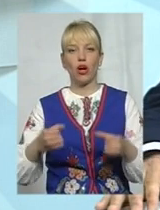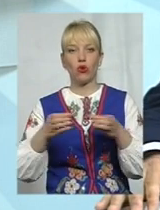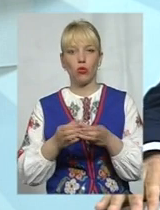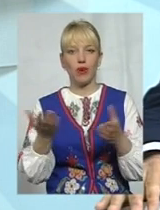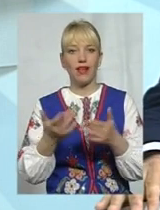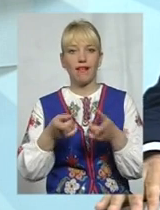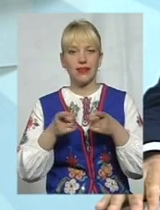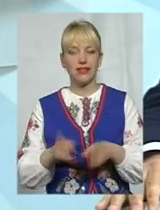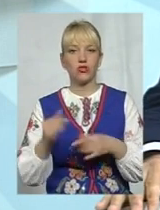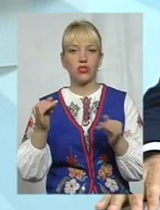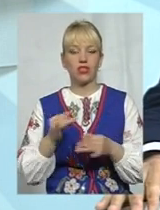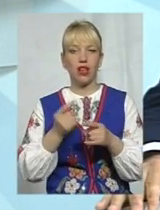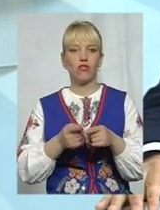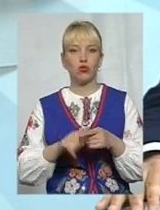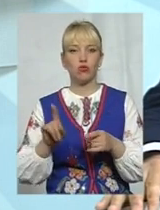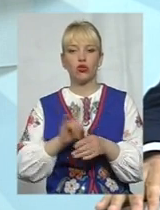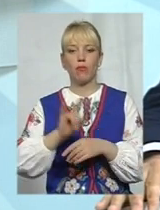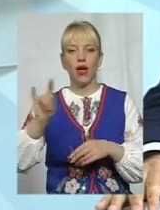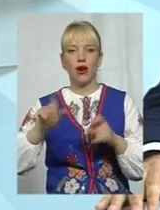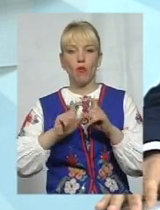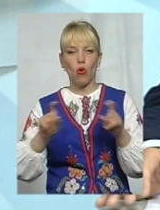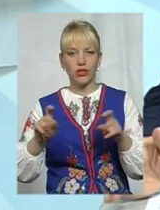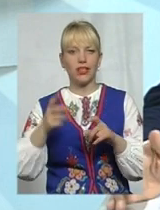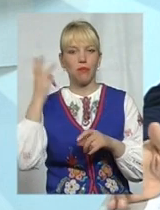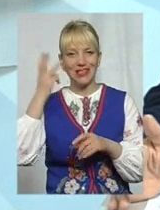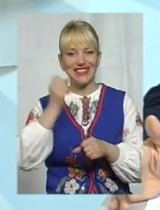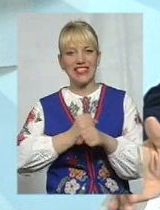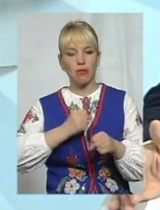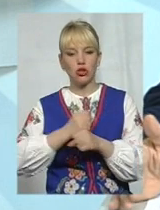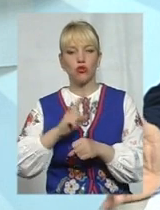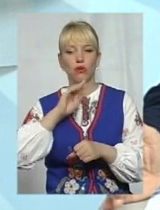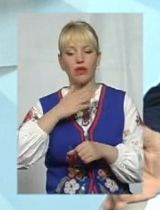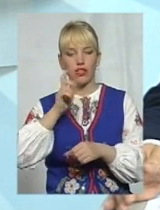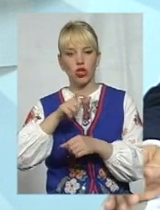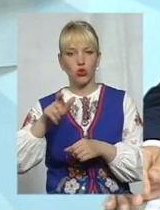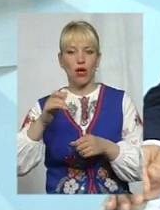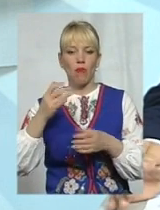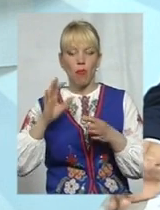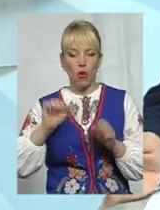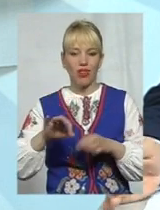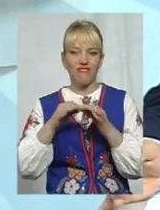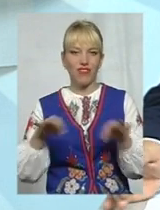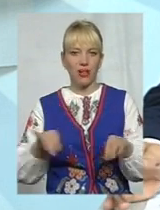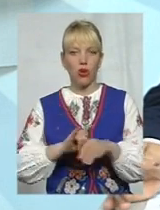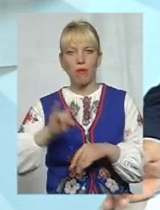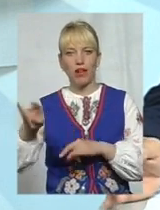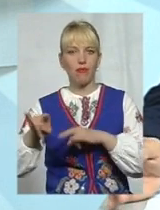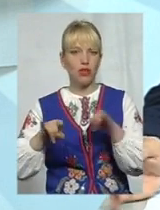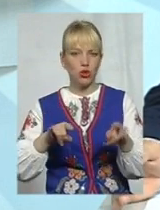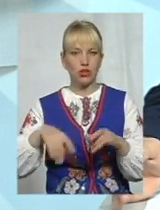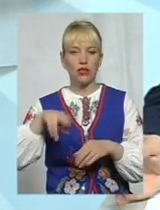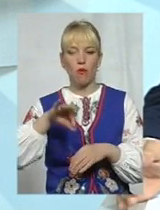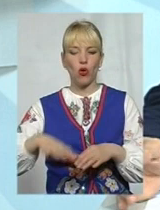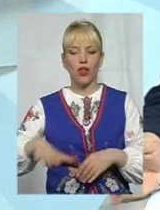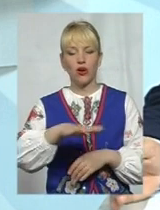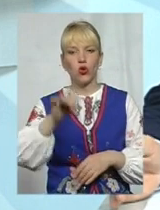дійсно зацікавлена в тому, щоб аеропорт Хмельницький запрацював, щоб наші громадяни могли вільно переміщуватися не тільки по території України, а